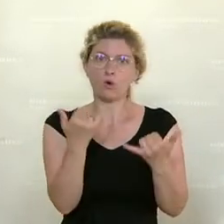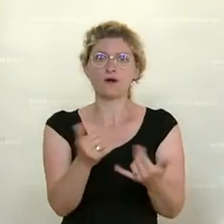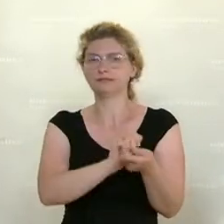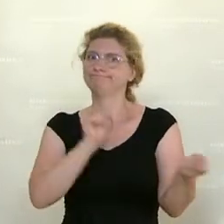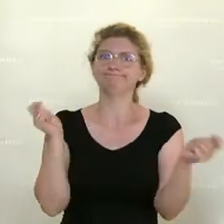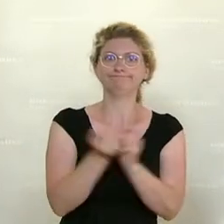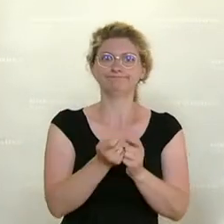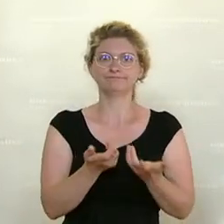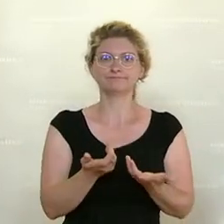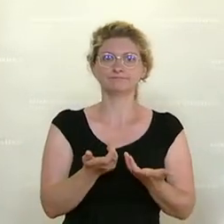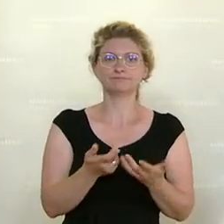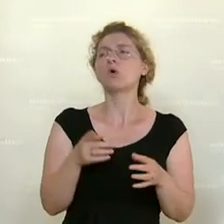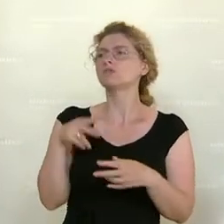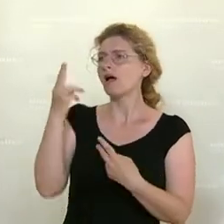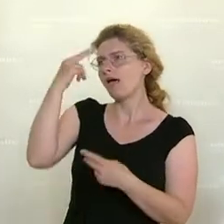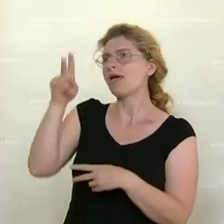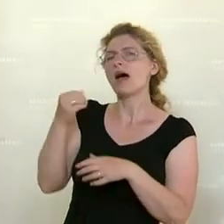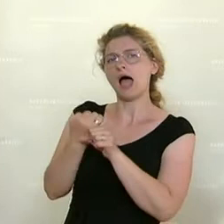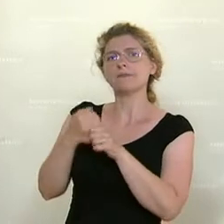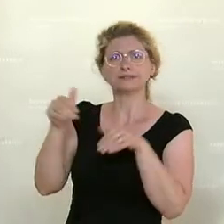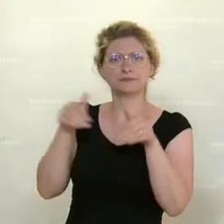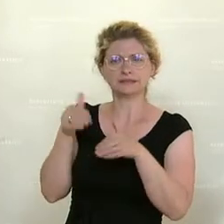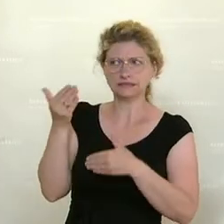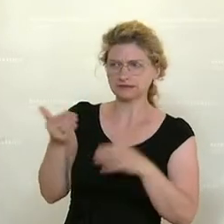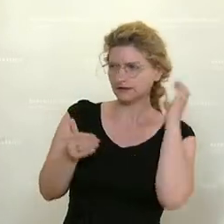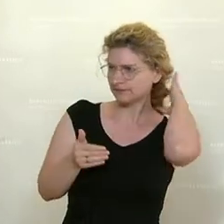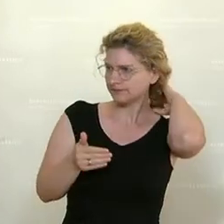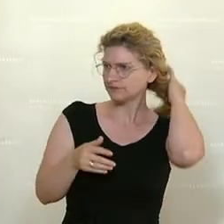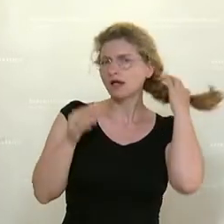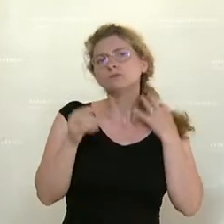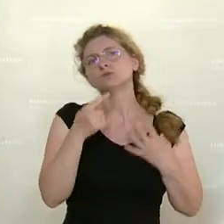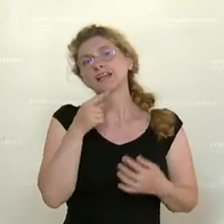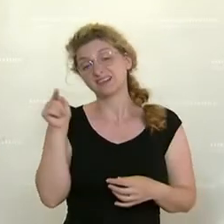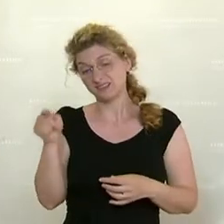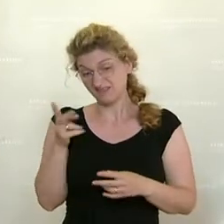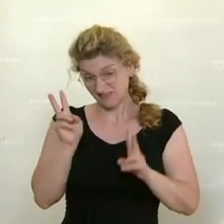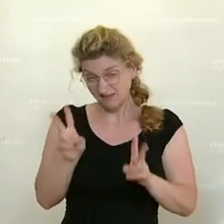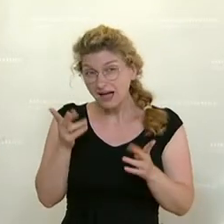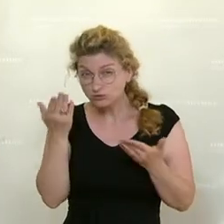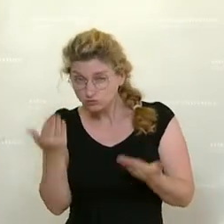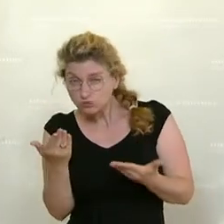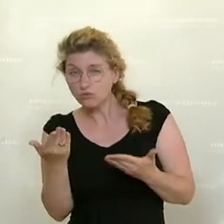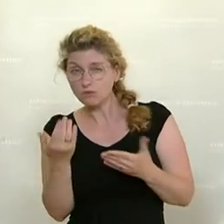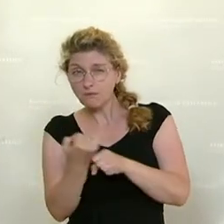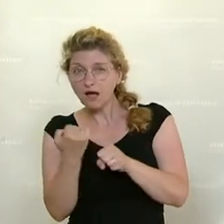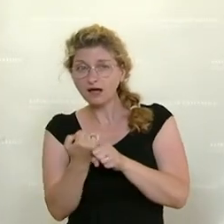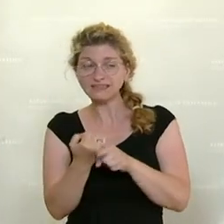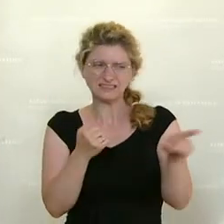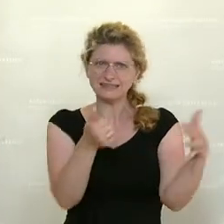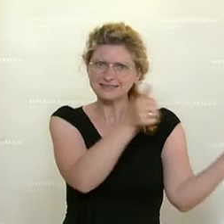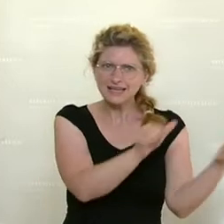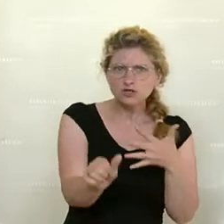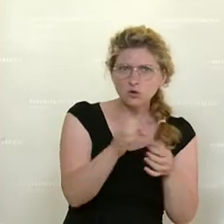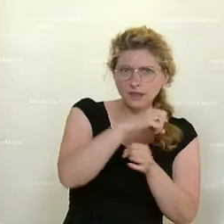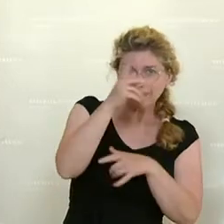Herr Arbeitsminister, ich sage Ihnen, Sie behandeln, wenn Sie das heute wirklich so mittragen, die 600 Bergleute, es in